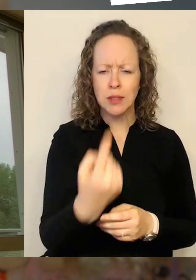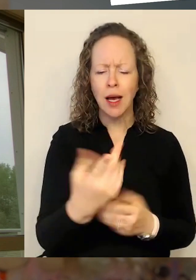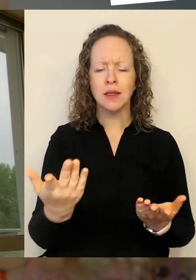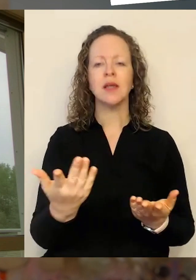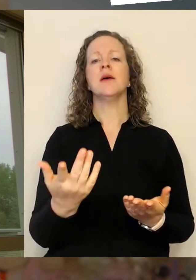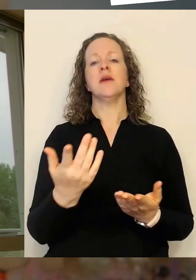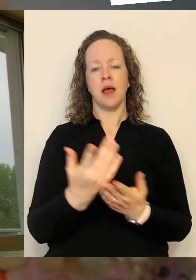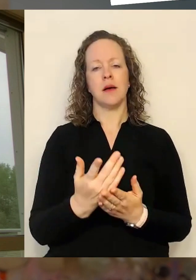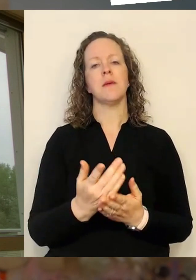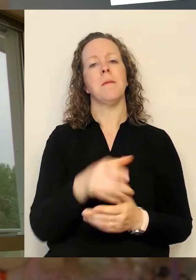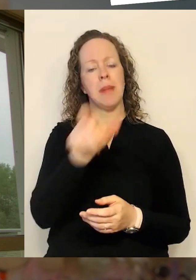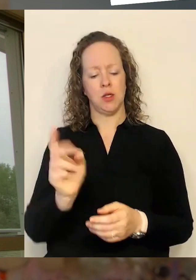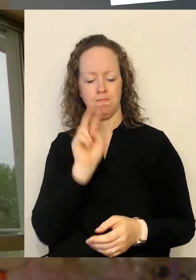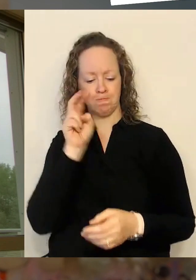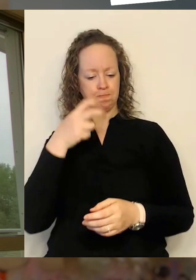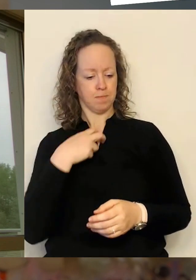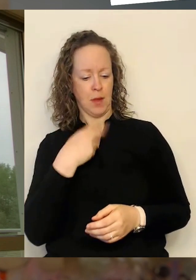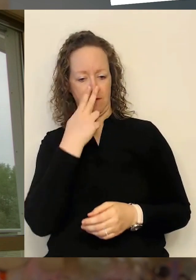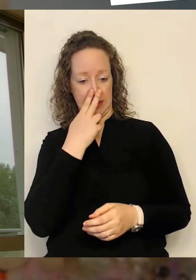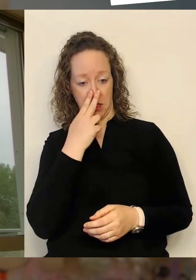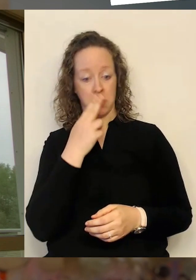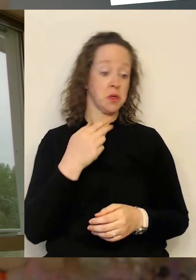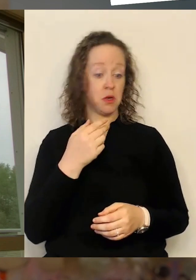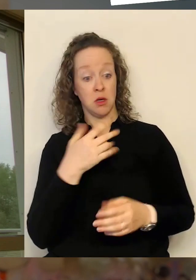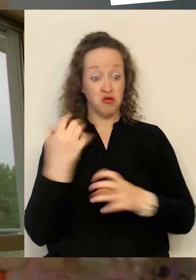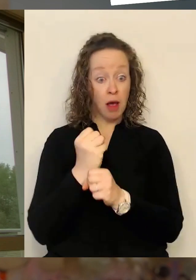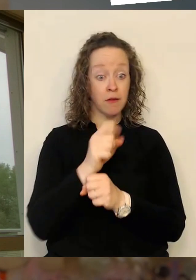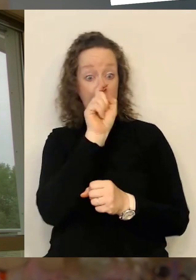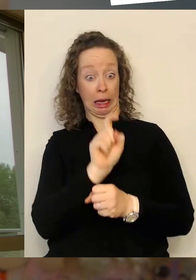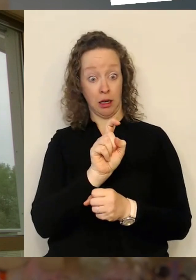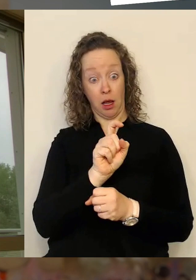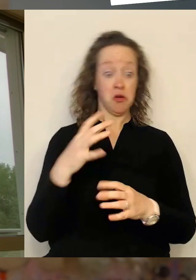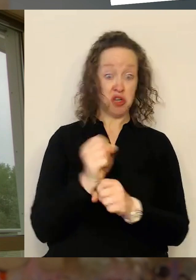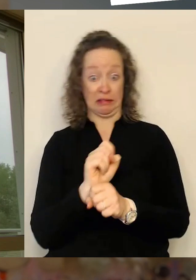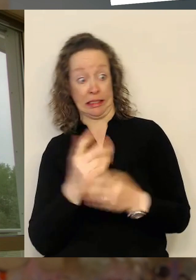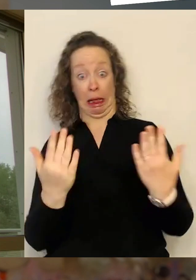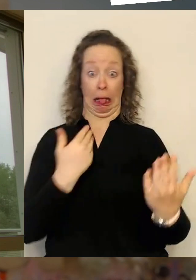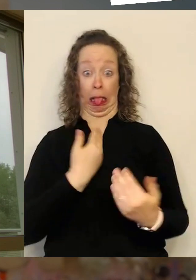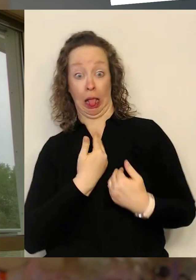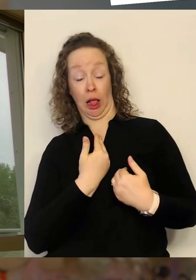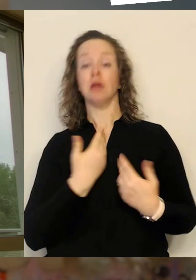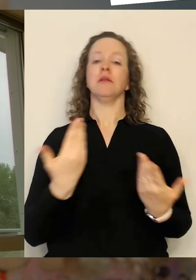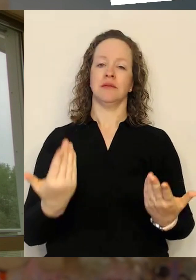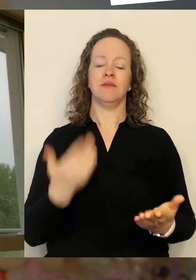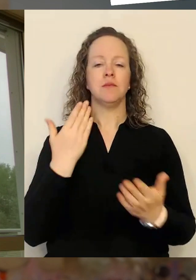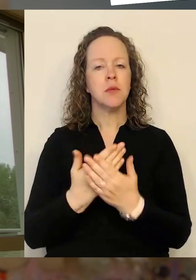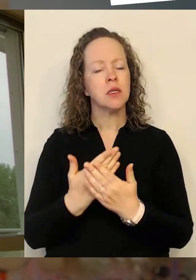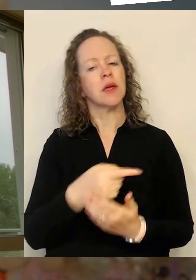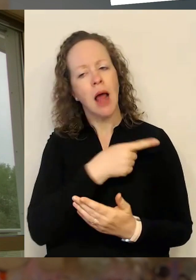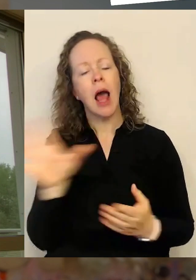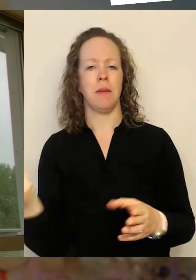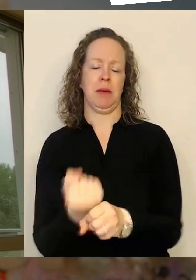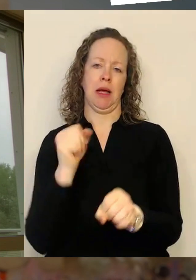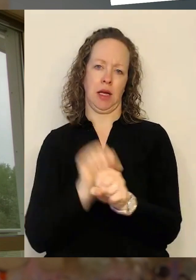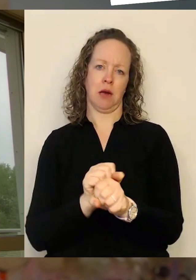das ist eben ein Thema, das damit auch häufig angstverbunden ist. Kann ich das? Kann ich das nicht? Überfordert mich das? Und da wirklich alle mitzunehmen ist wichtig und deswegen